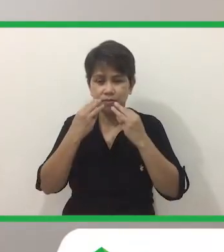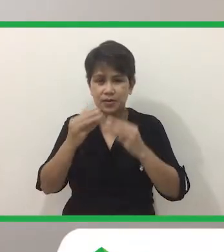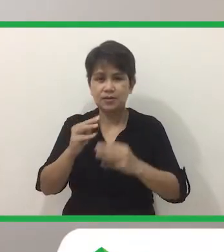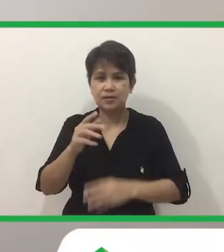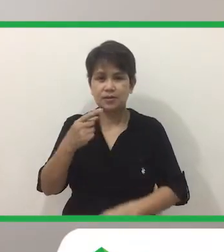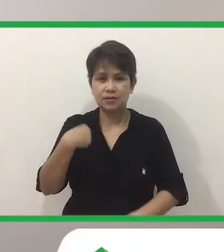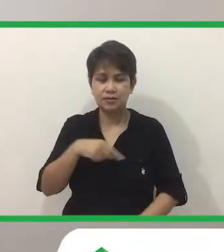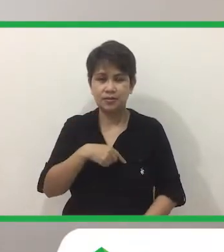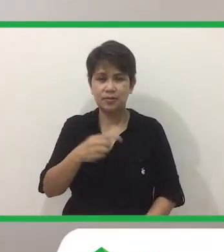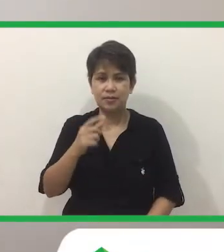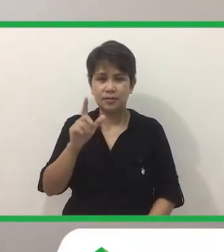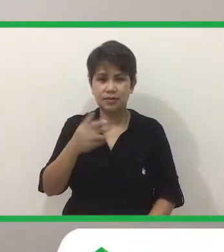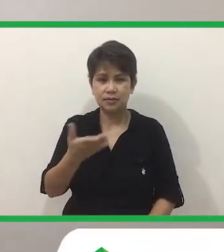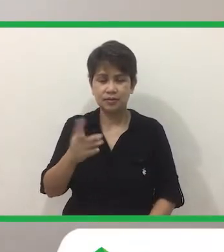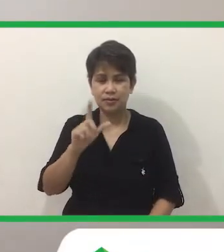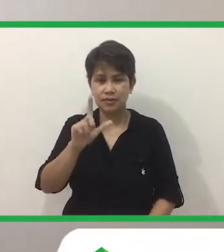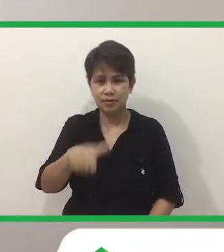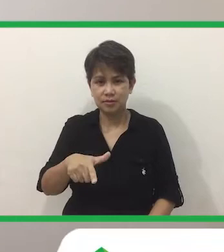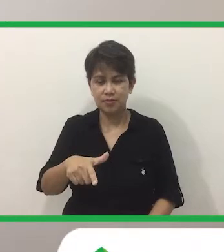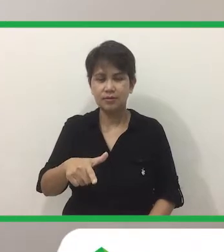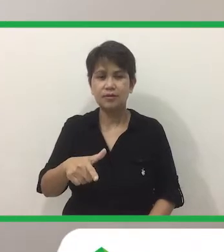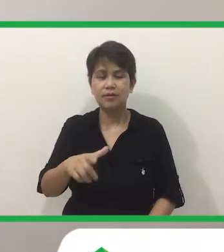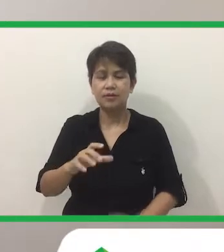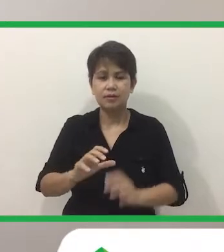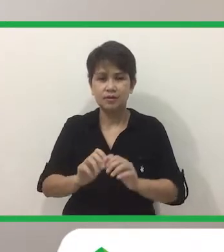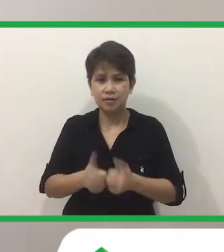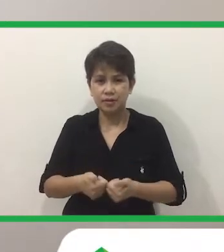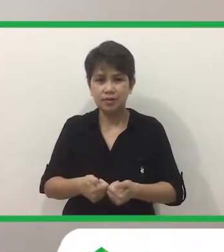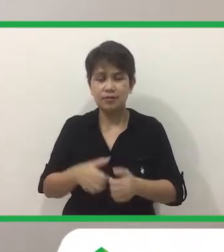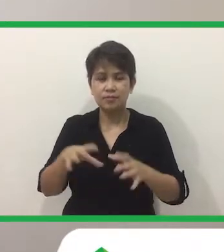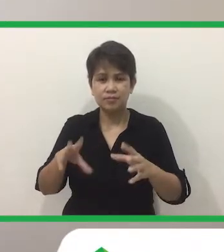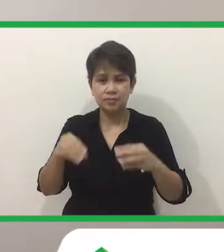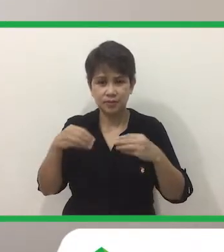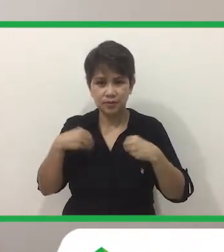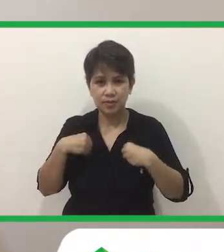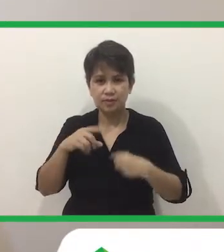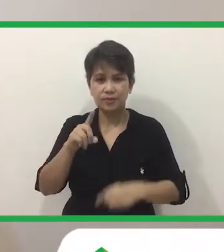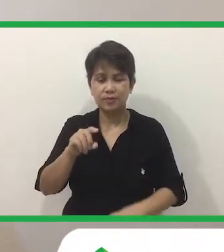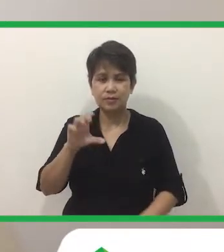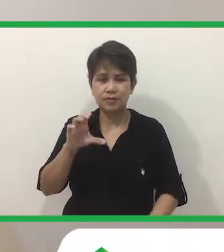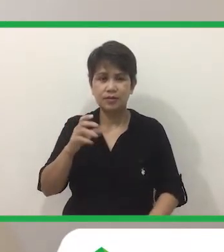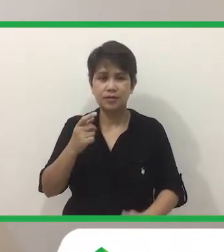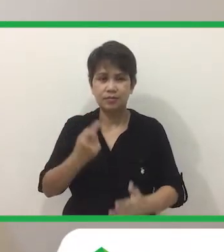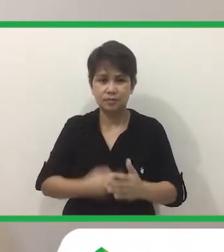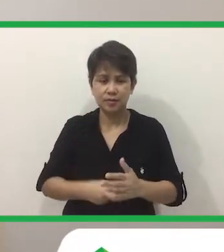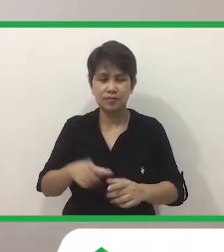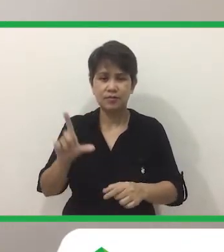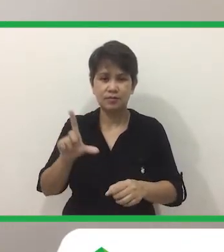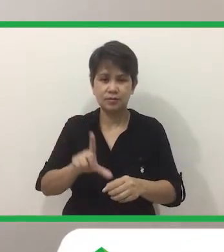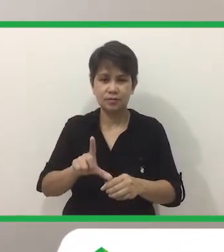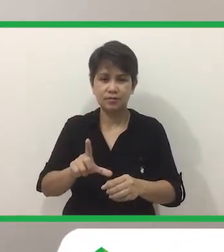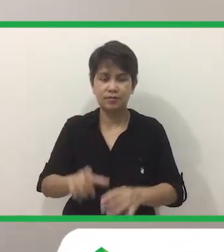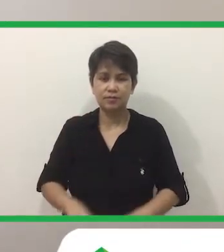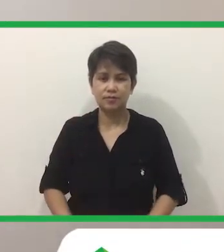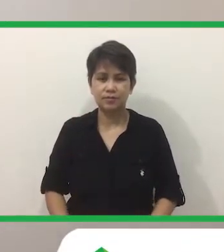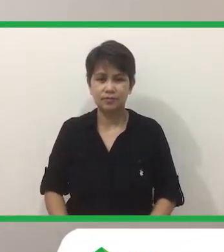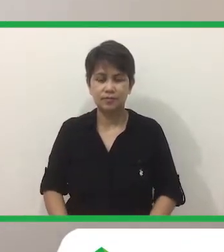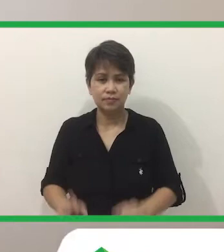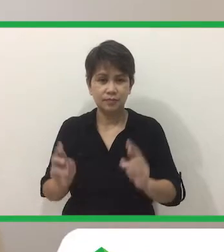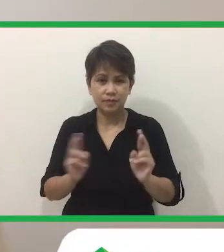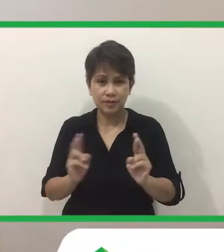malalaman nyo kung paano matatanggap ang 100 pesos na load. O, handa na ba sa ating bugtungan?